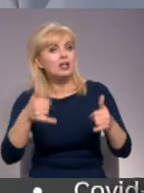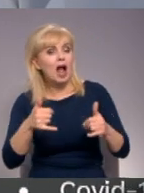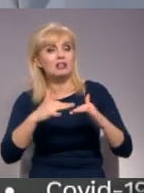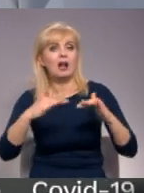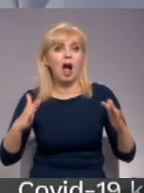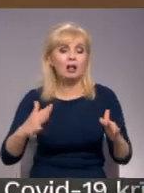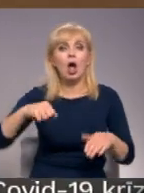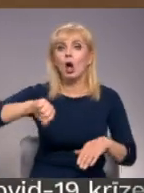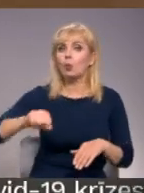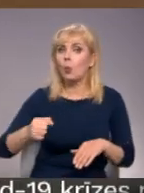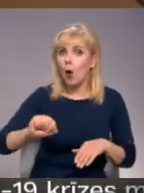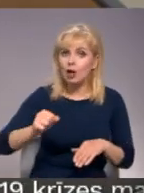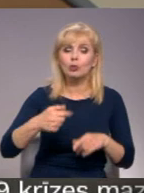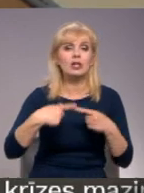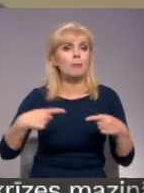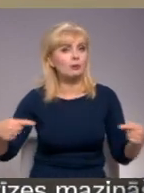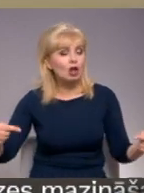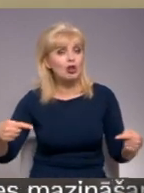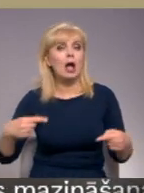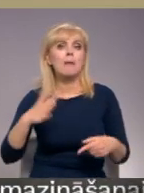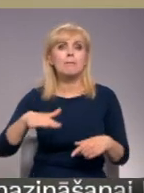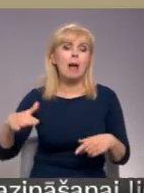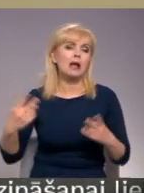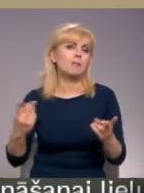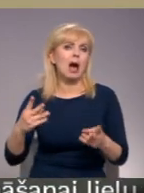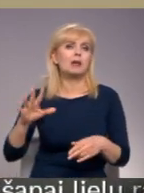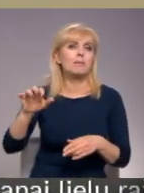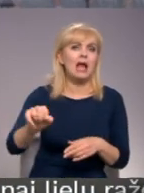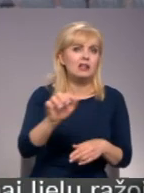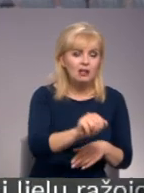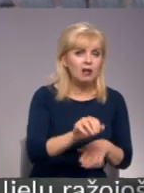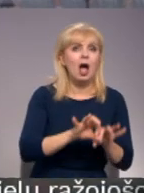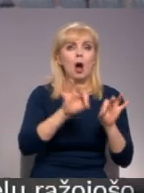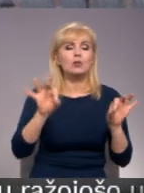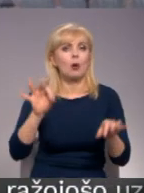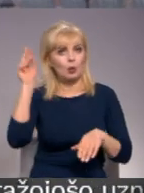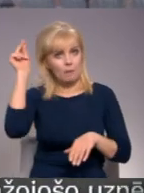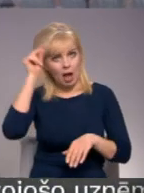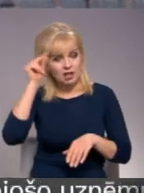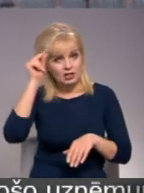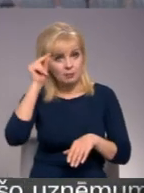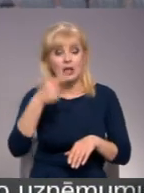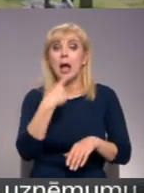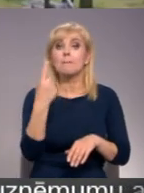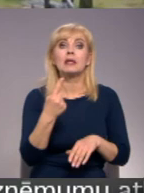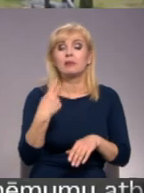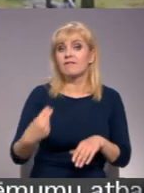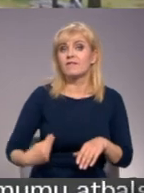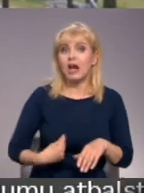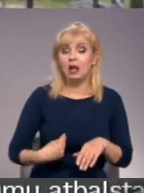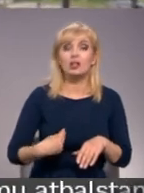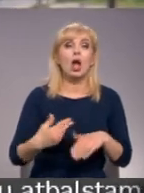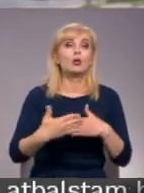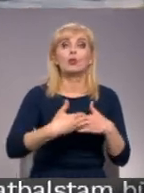galdi, rokturi un jebkuri citi priekšmeti, kuriem bērni pieskarsies atsākot mācības. No pirmdienas Francijā